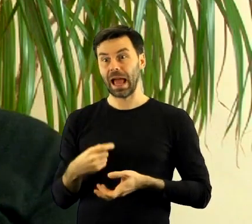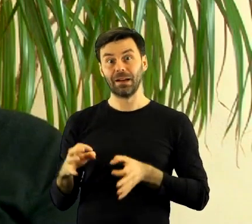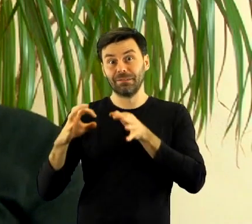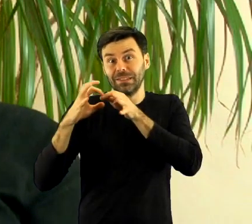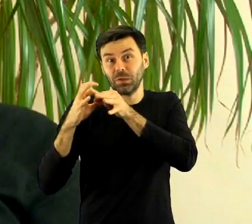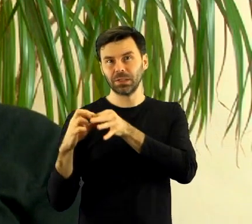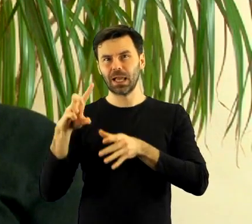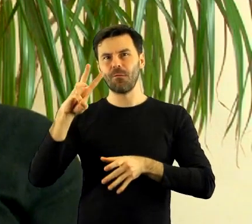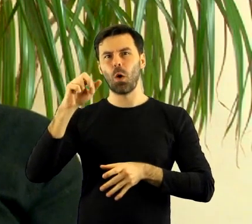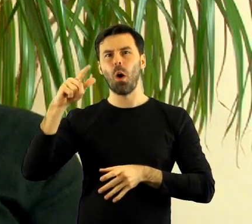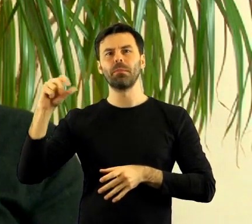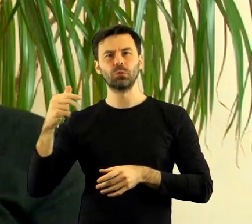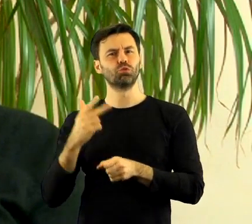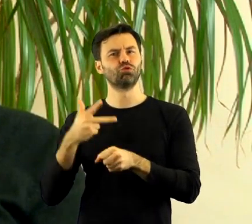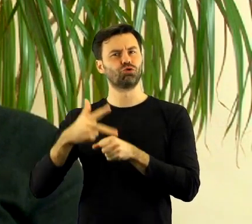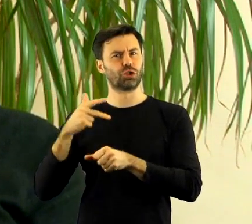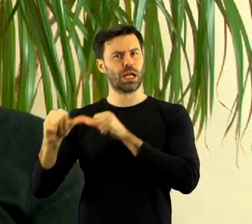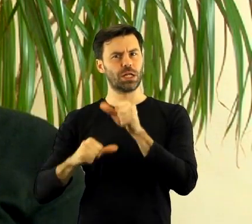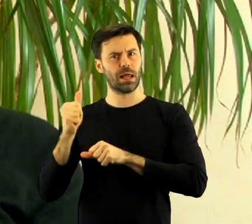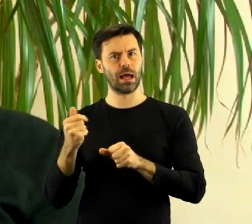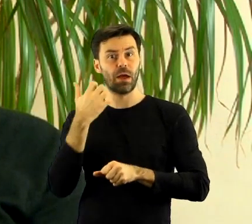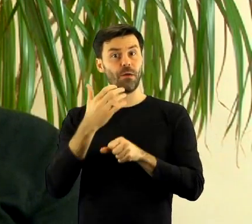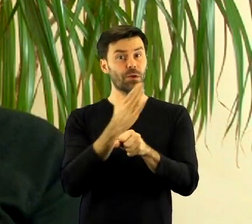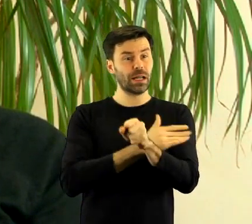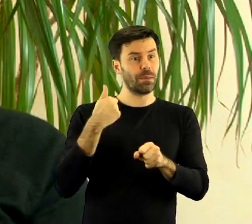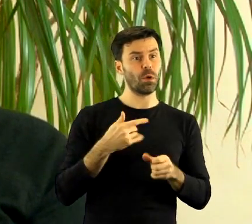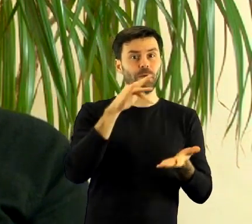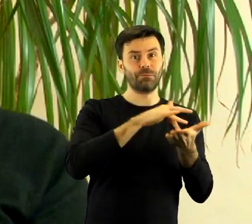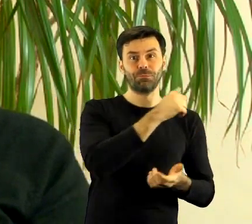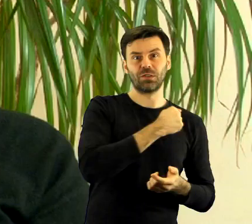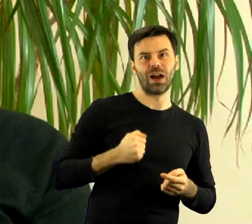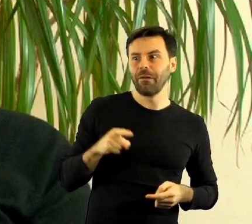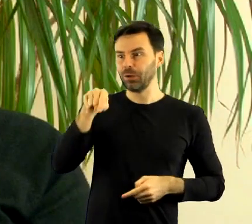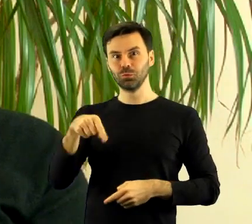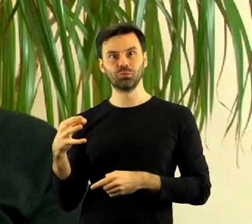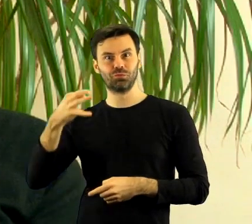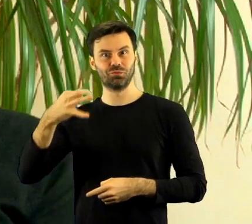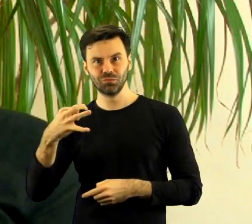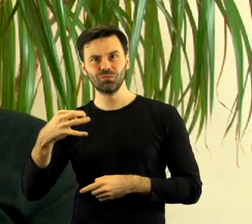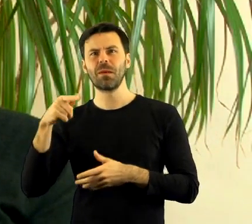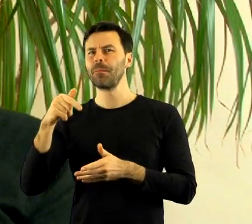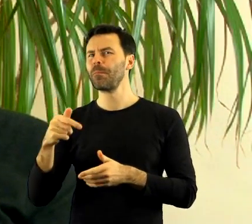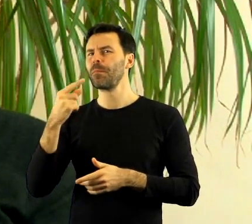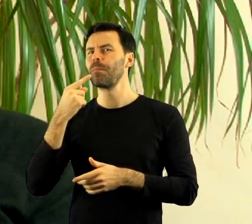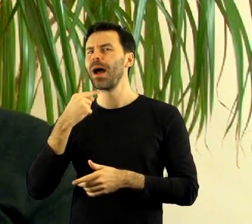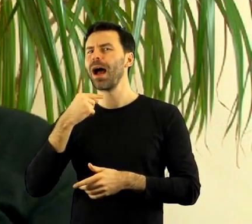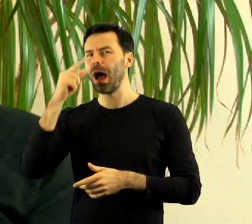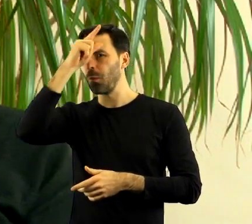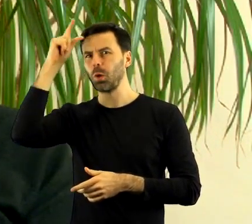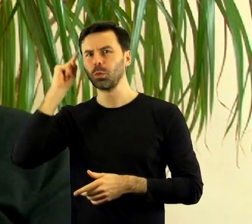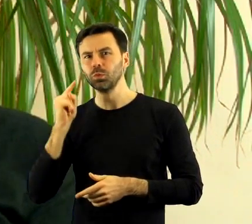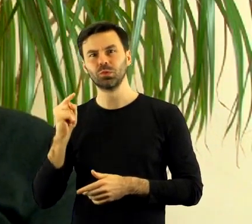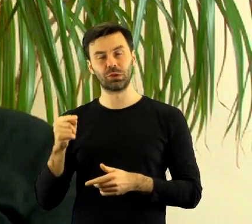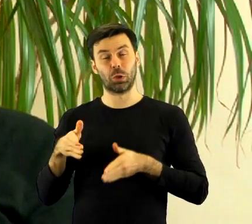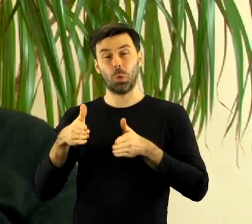lat. Wcześniej mieszkałam w Warszawie. Małe środowisko, ludzi jakby